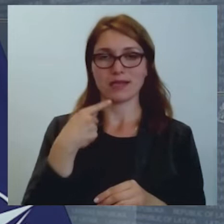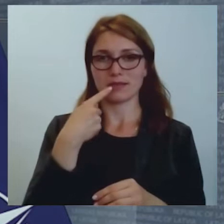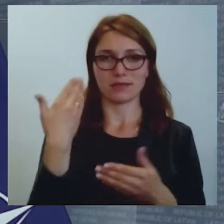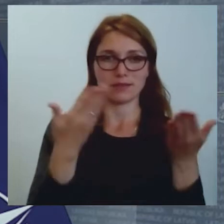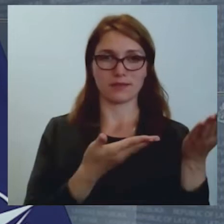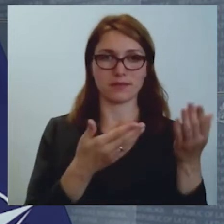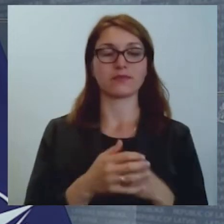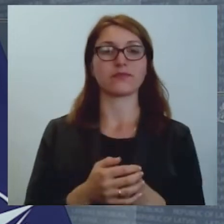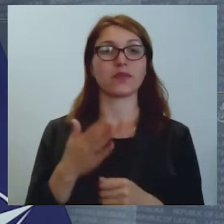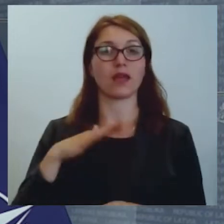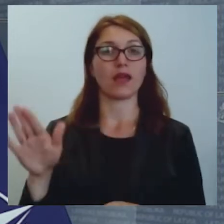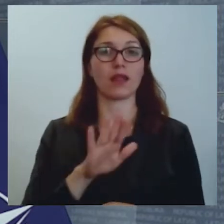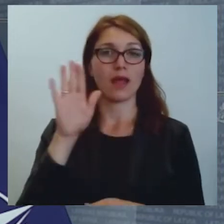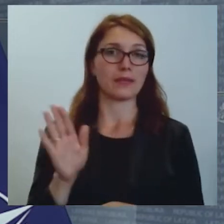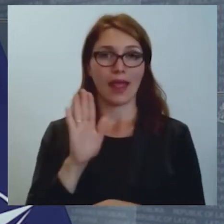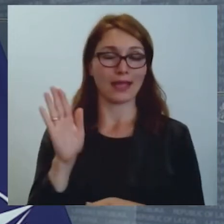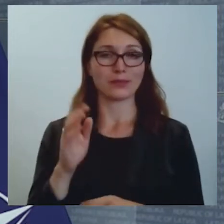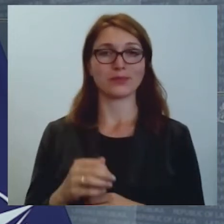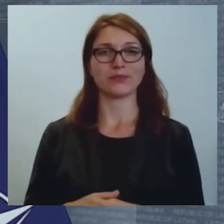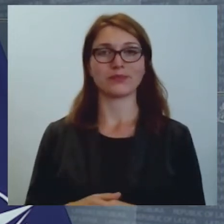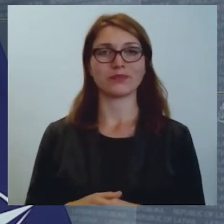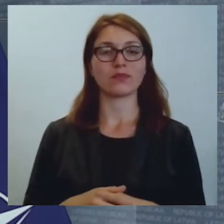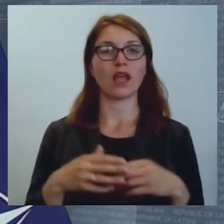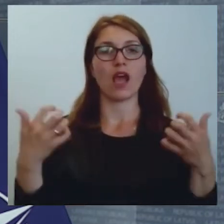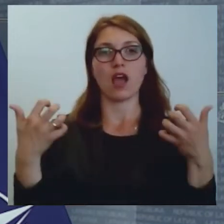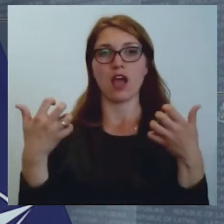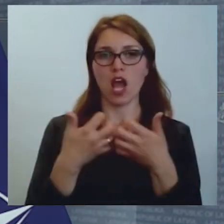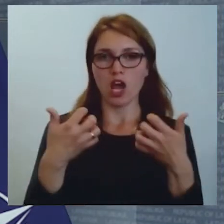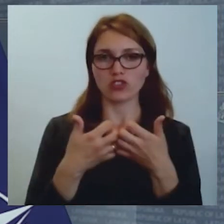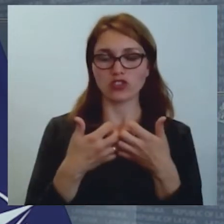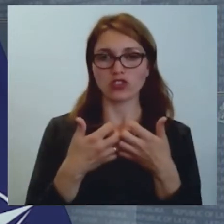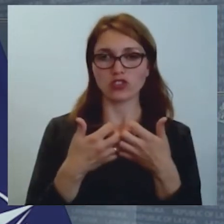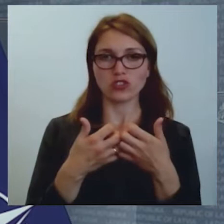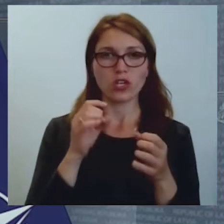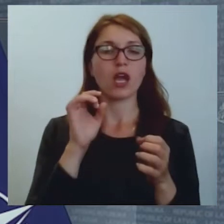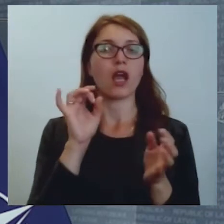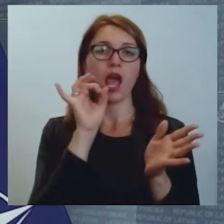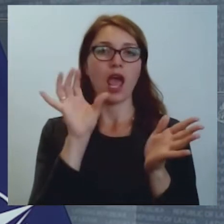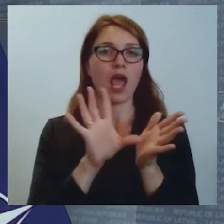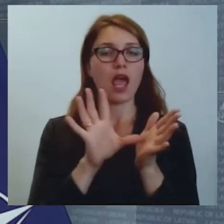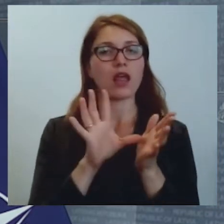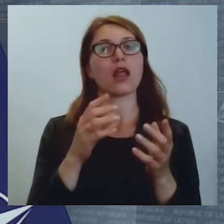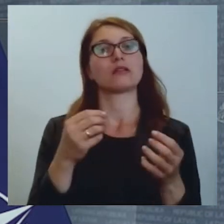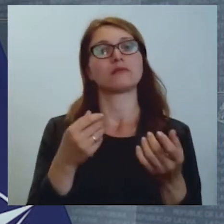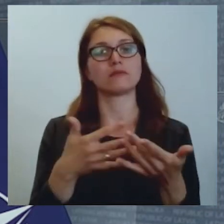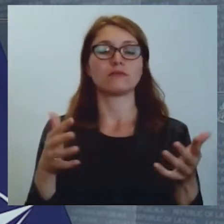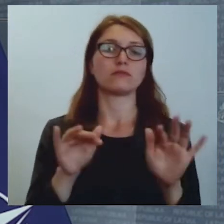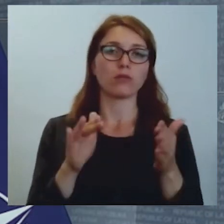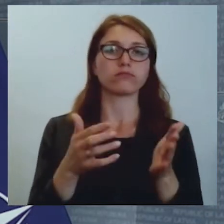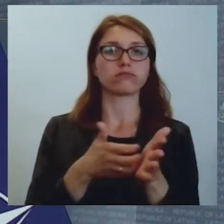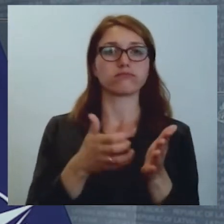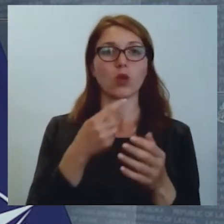Labdien! Karš enerģētikas pārorientēšanās no Krievijas energo